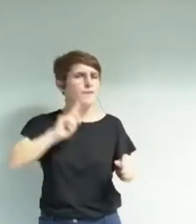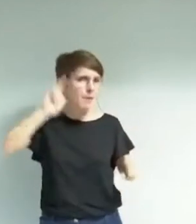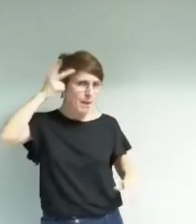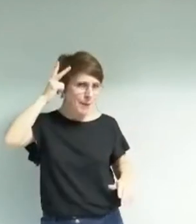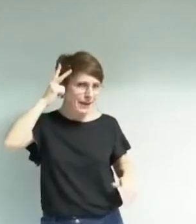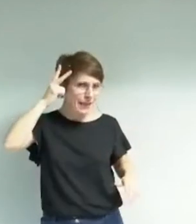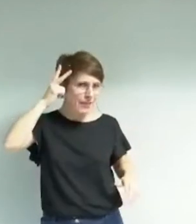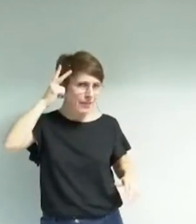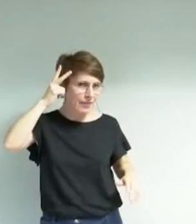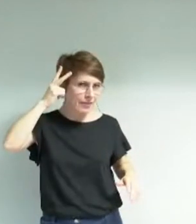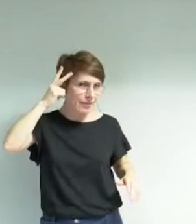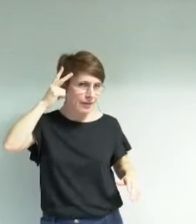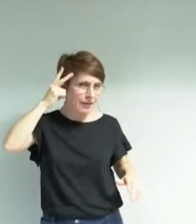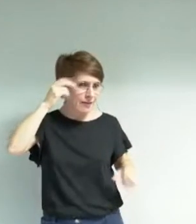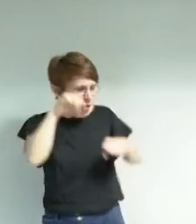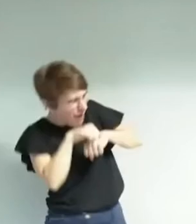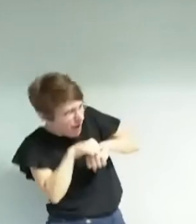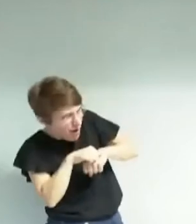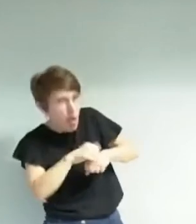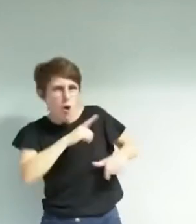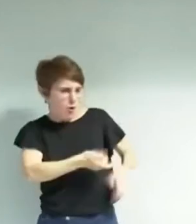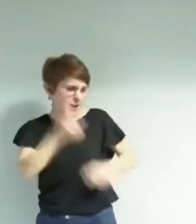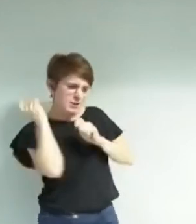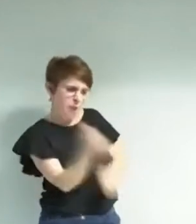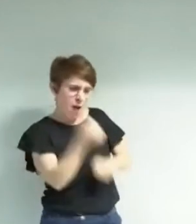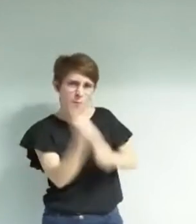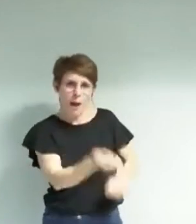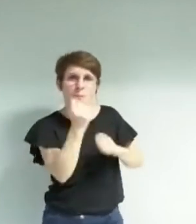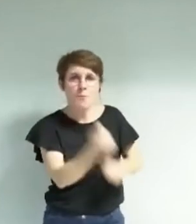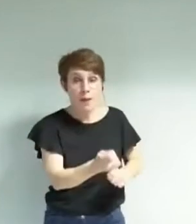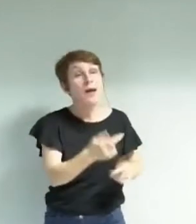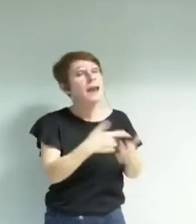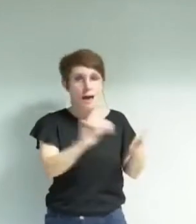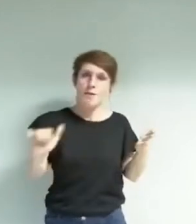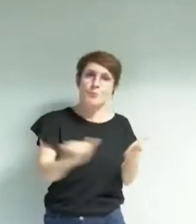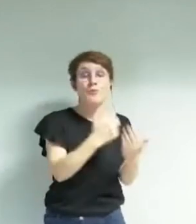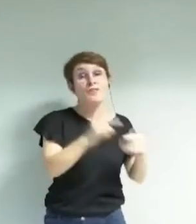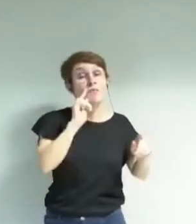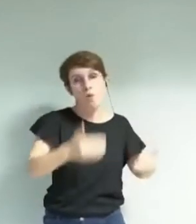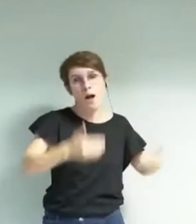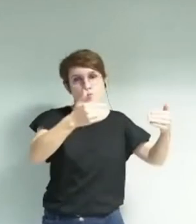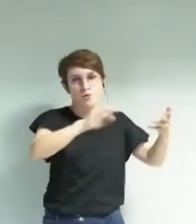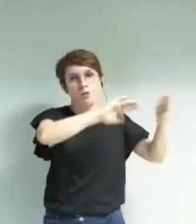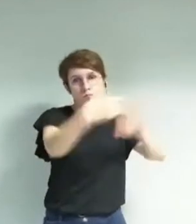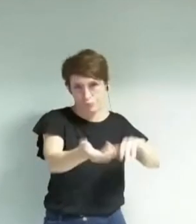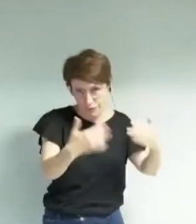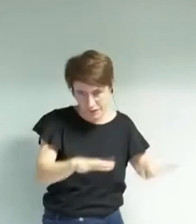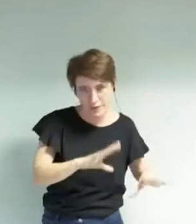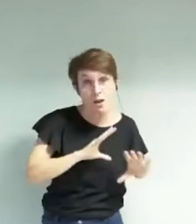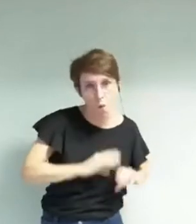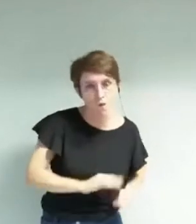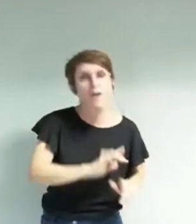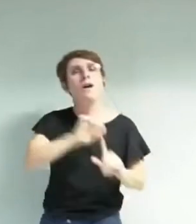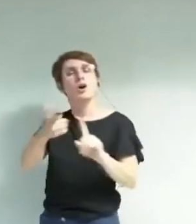'ailleurs d'être démolie, merci, parce que le mur a été démoli, et puis cette fameuse femme voilée qui